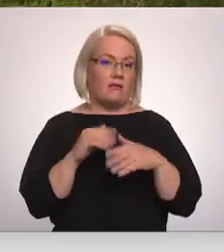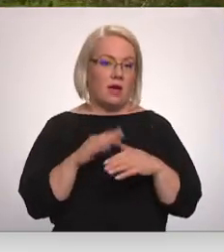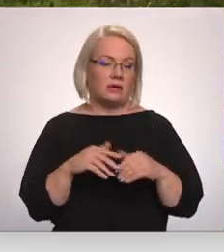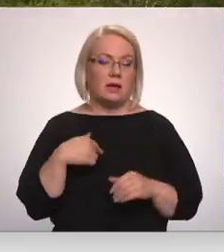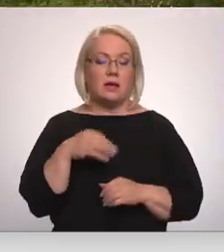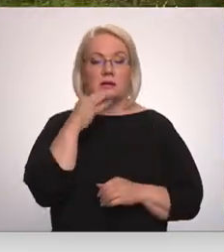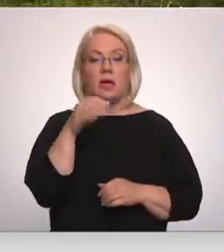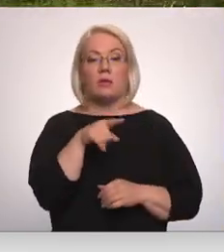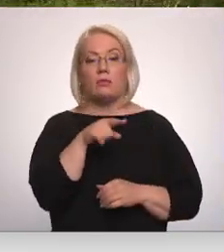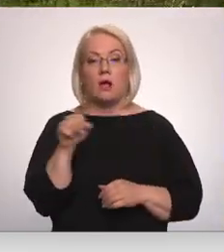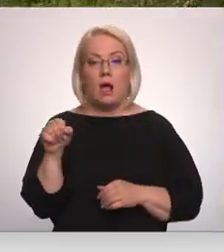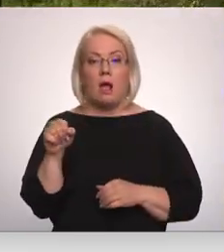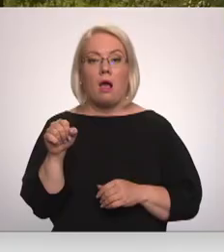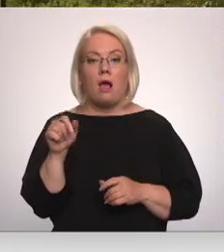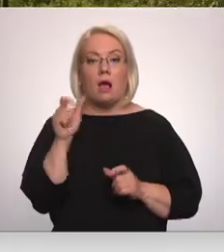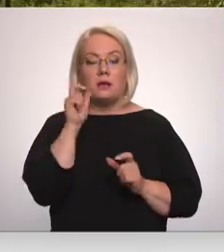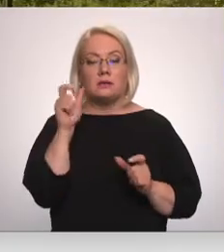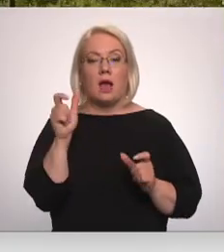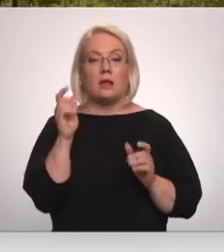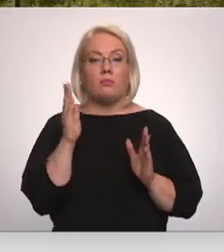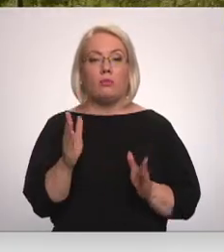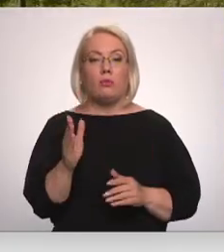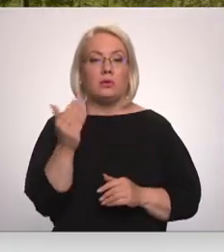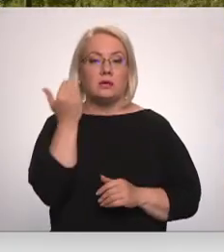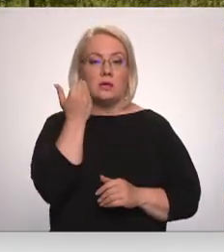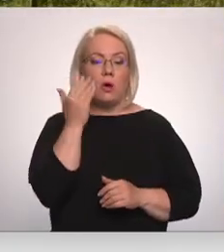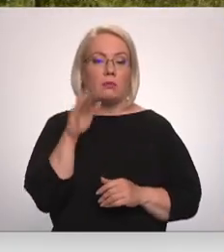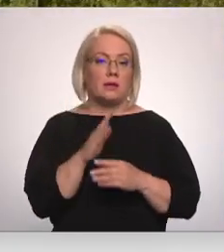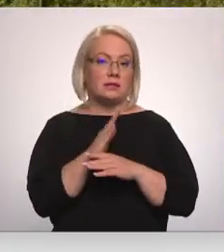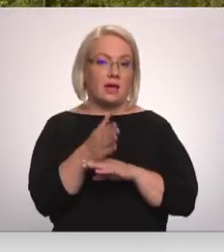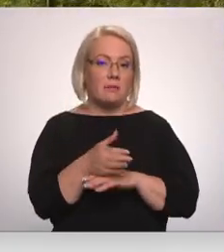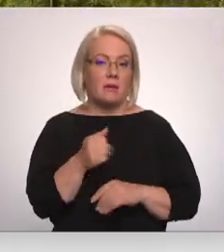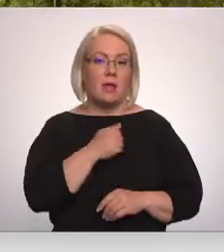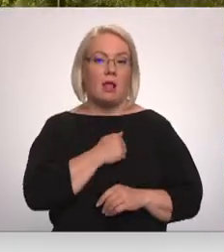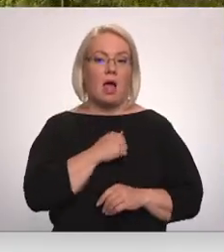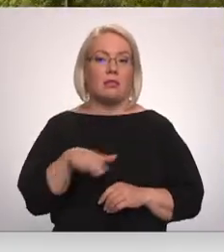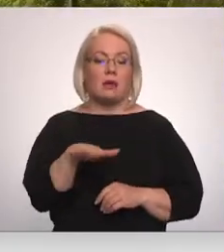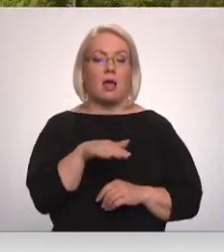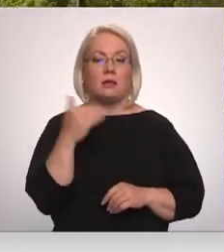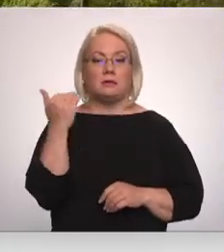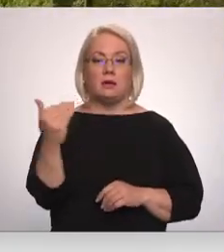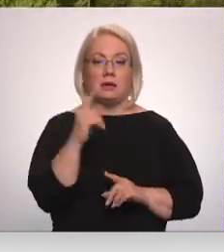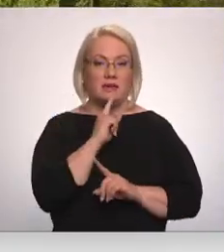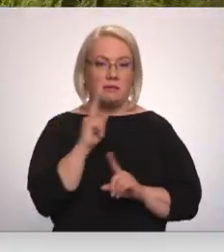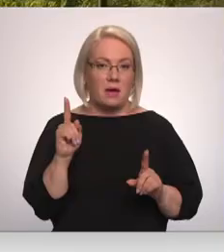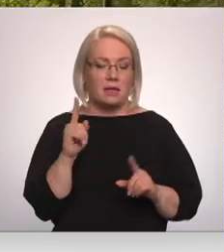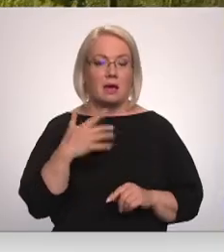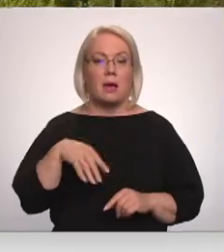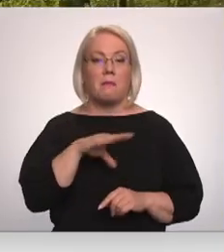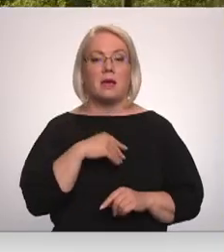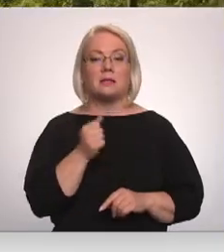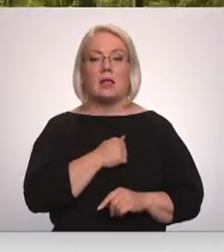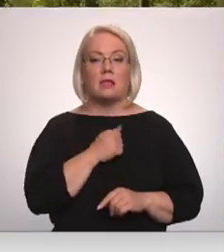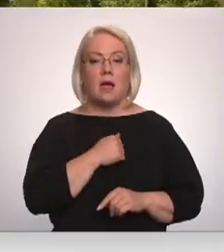teiktu tā, skaļi būtu tos saukt par ciemiem. Tā ir Latgales īpatnība, ka mēs Latgalē